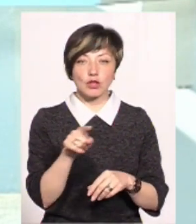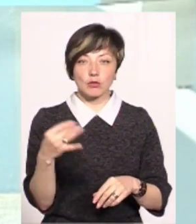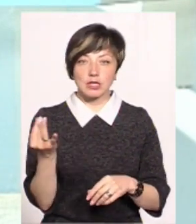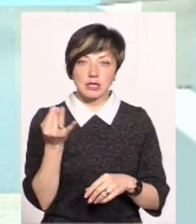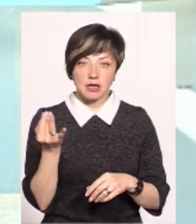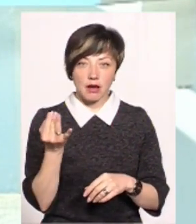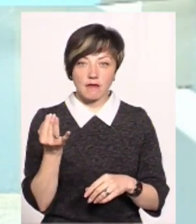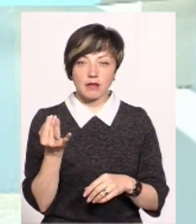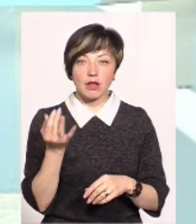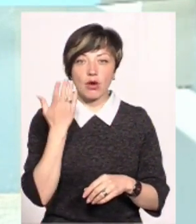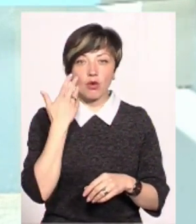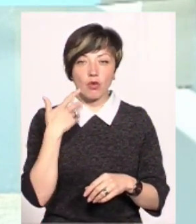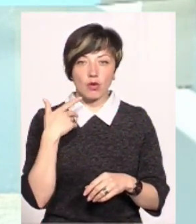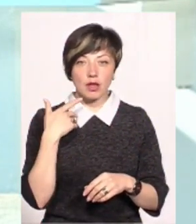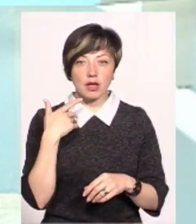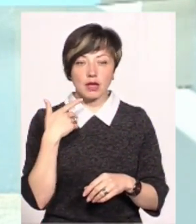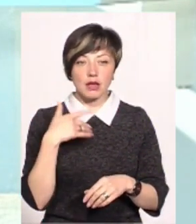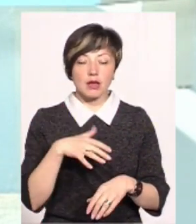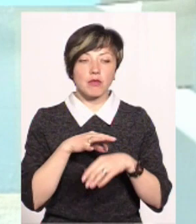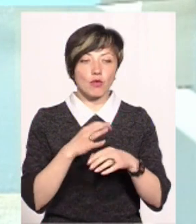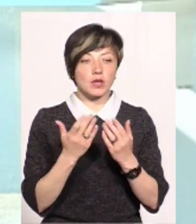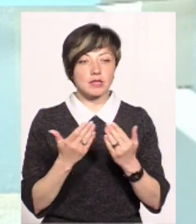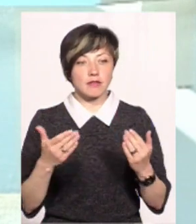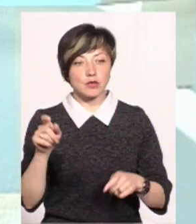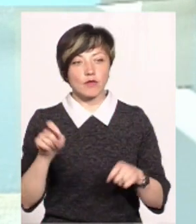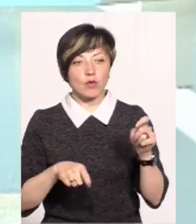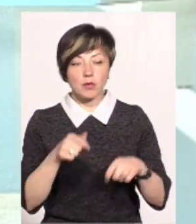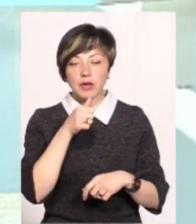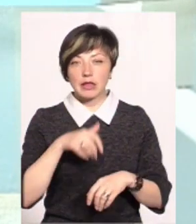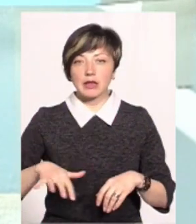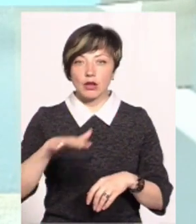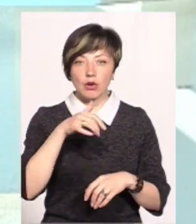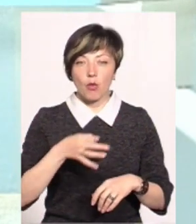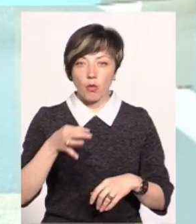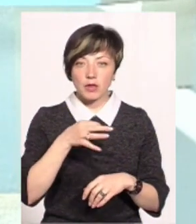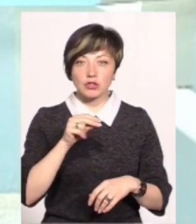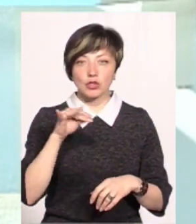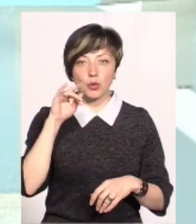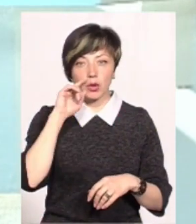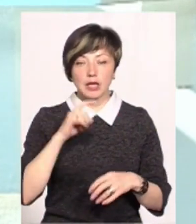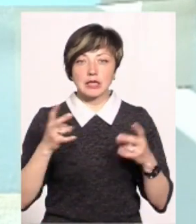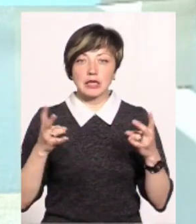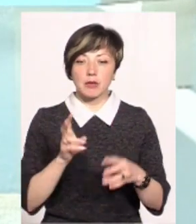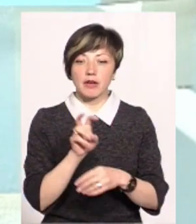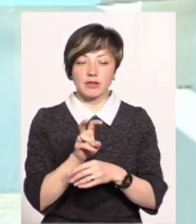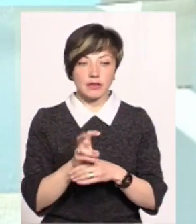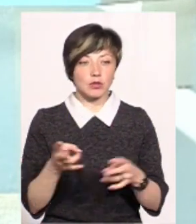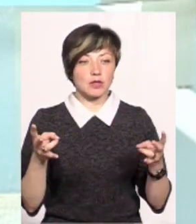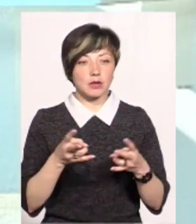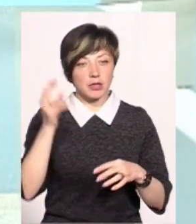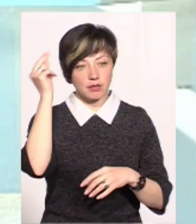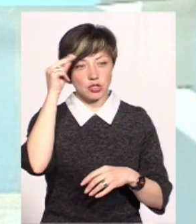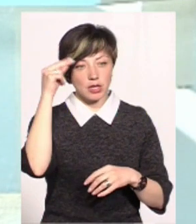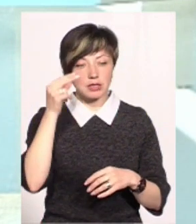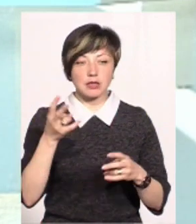були зацікавлені, що коли приводяться певні виставки чи форуми на території області чи України, їх треба відвідувати, треба